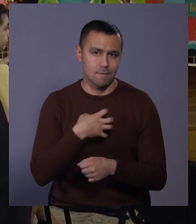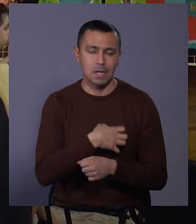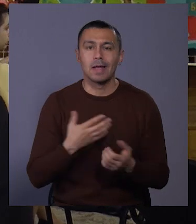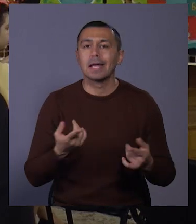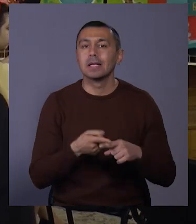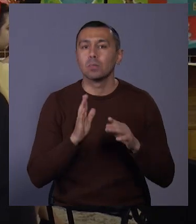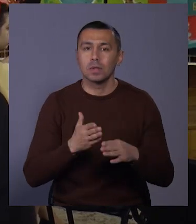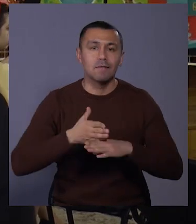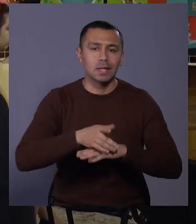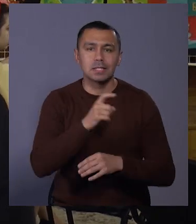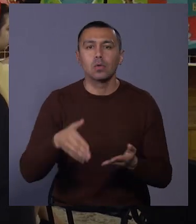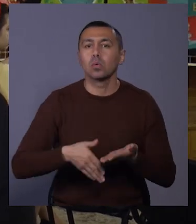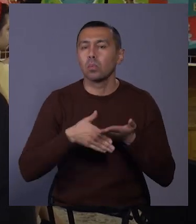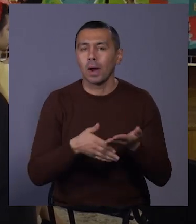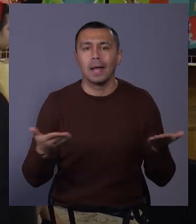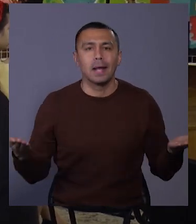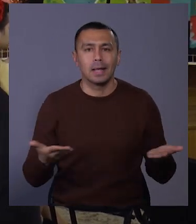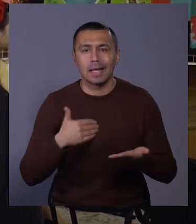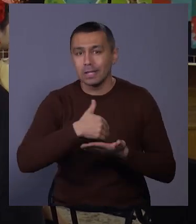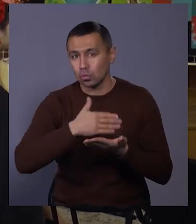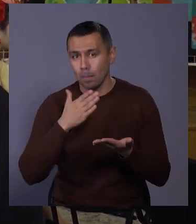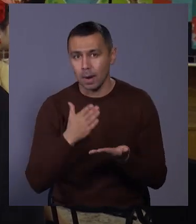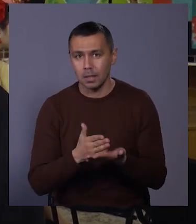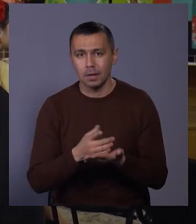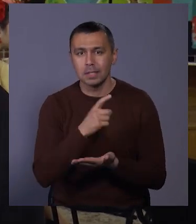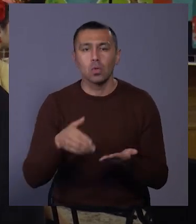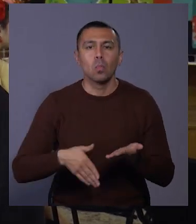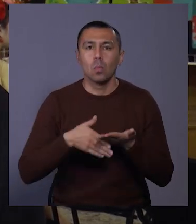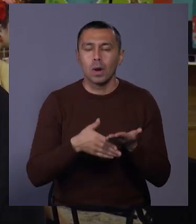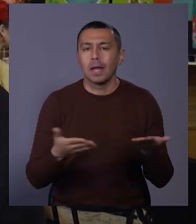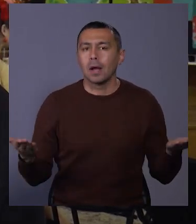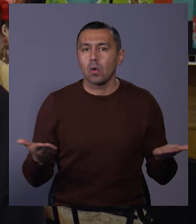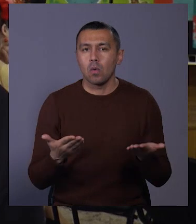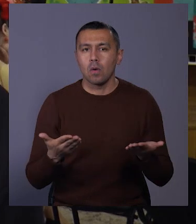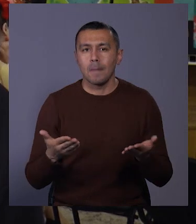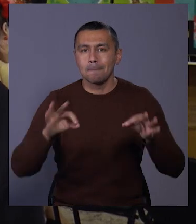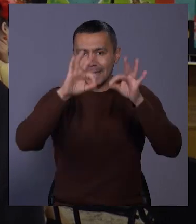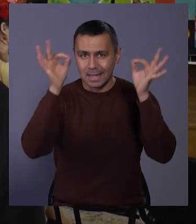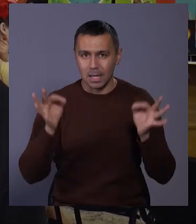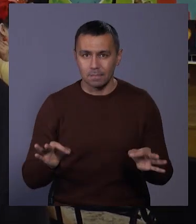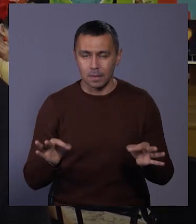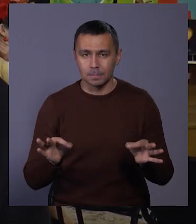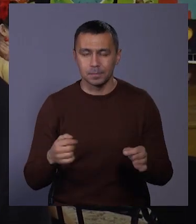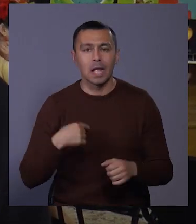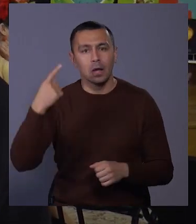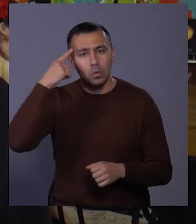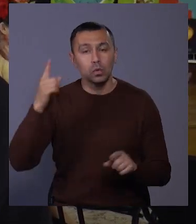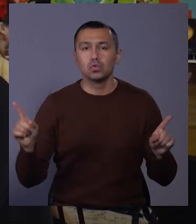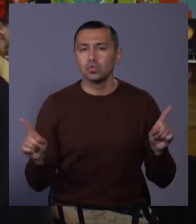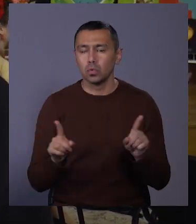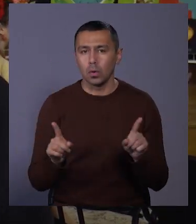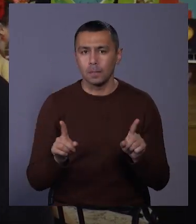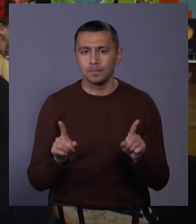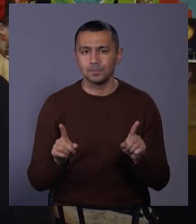Який це буде вхід, за допомогою яких інструментів і за допомогою якого виду мистецтва. Я думаю, що